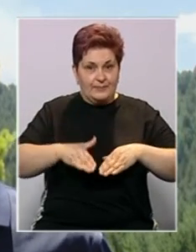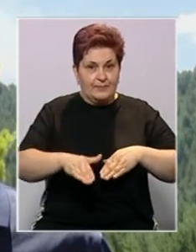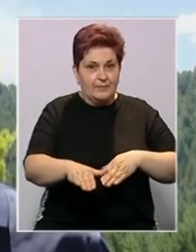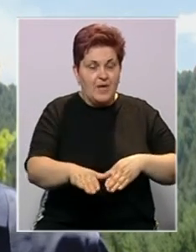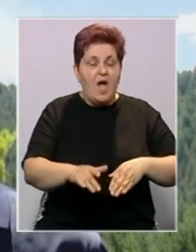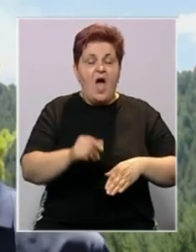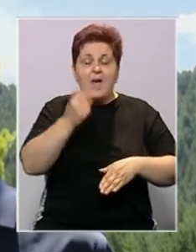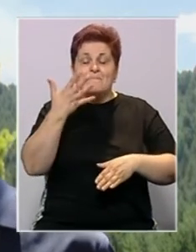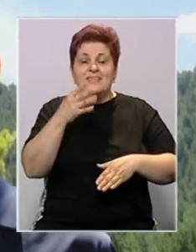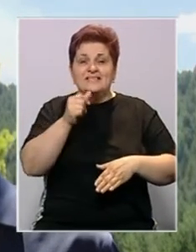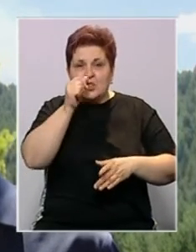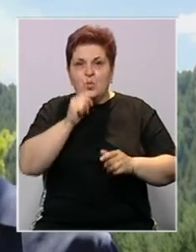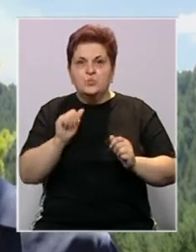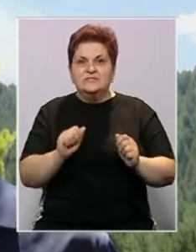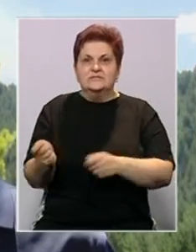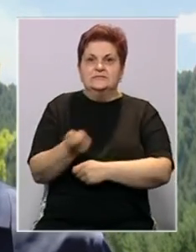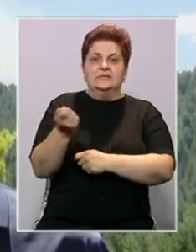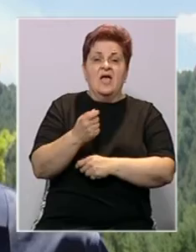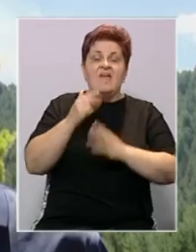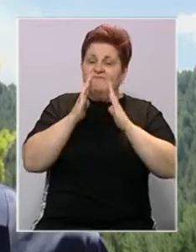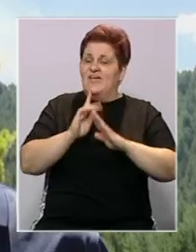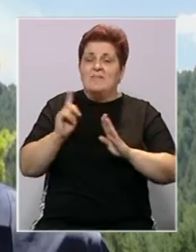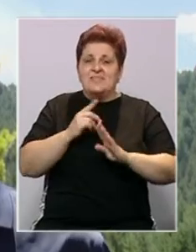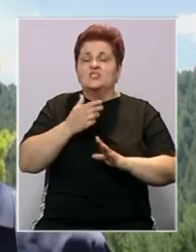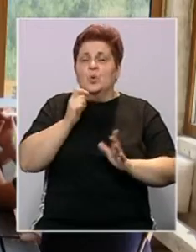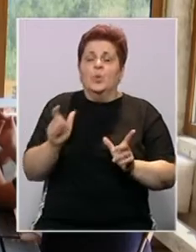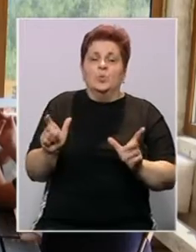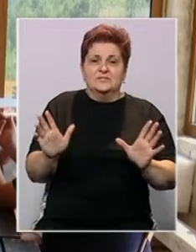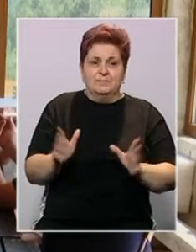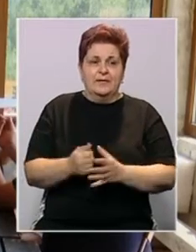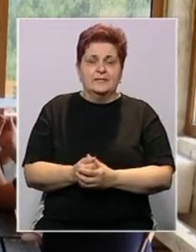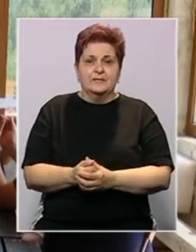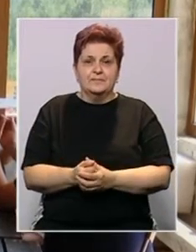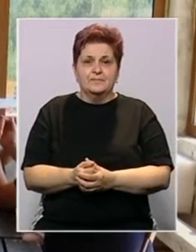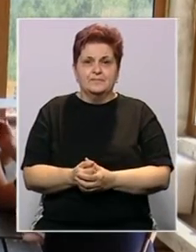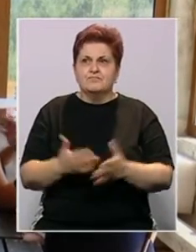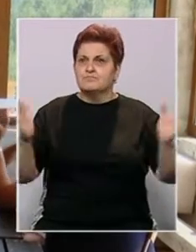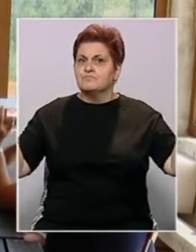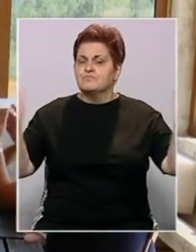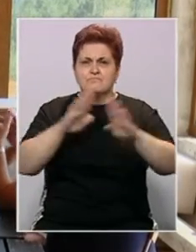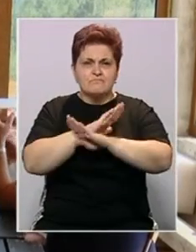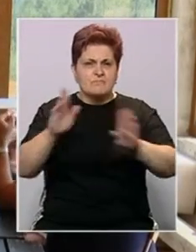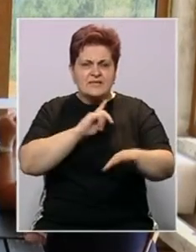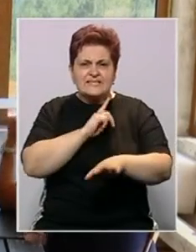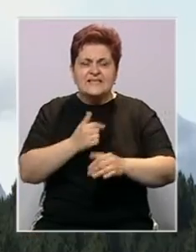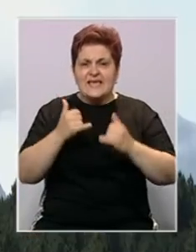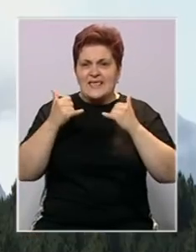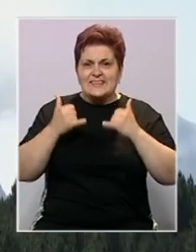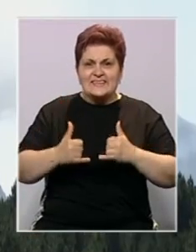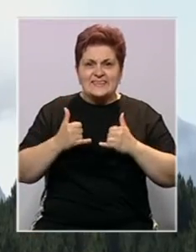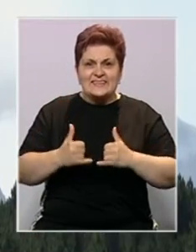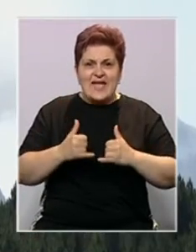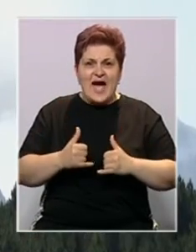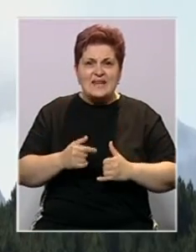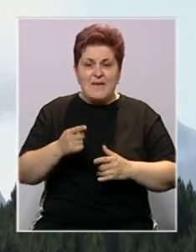terenu držaju tu požarnu liniju i vjerujem da se neće spustiti približiti objektima. Mobilizirane su sve raspoložive snage, pa su danas se